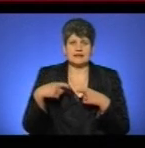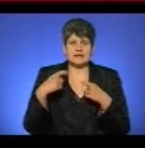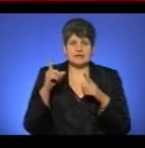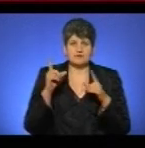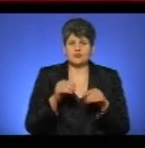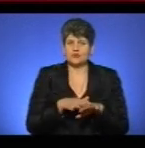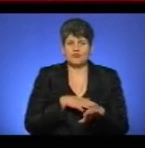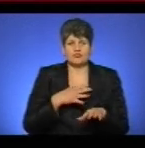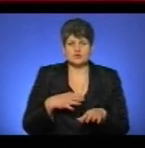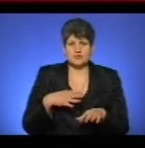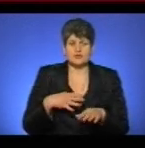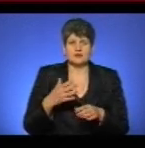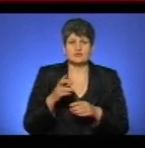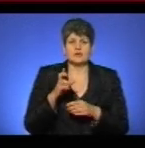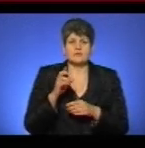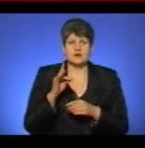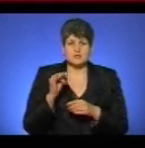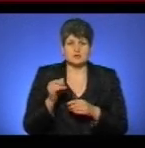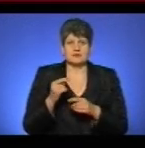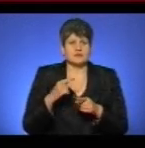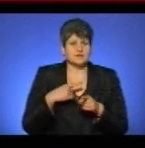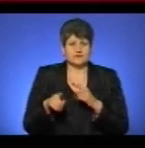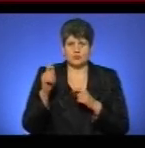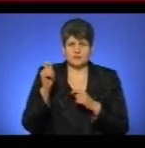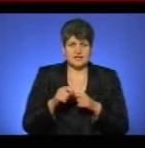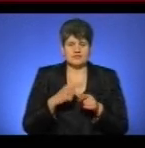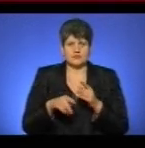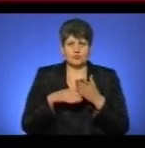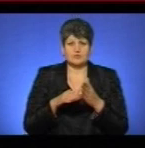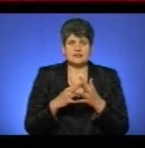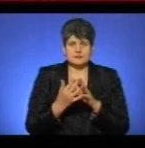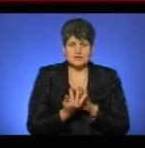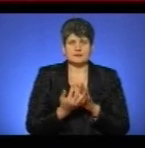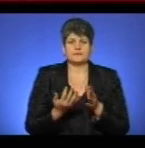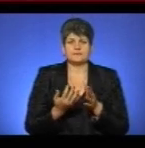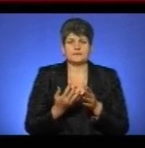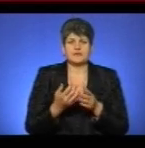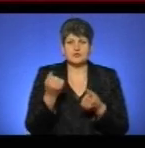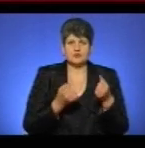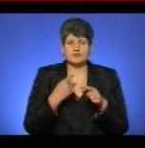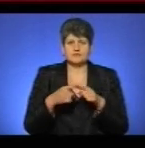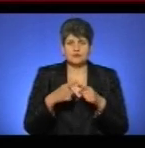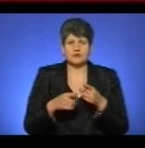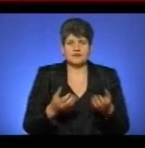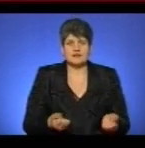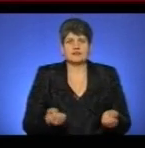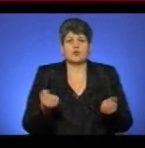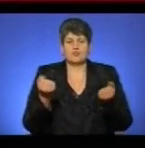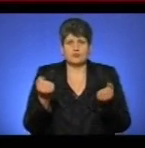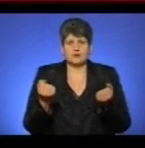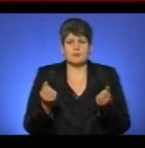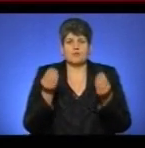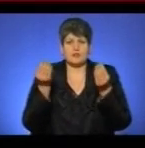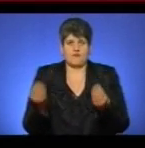чекати. Позже до нашої Баруської, Швидкої. Вона дуже швидко приїхала. Зразу після дзінка. Шофер Швидкої взяв її на руки. І